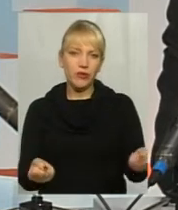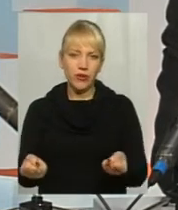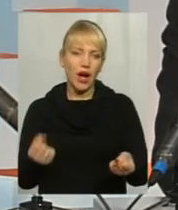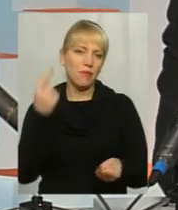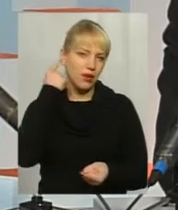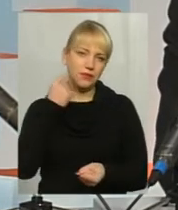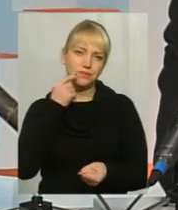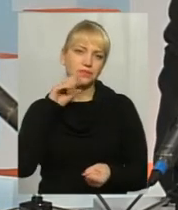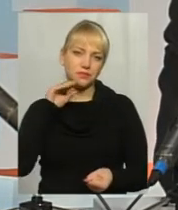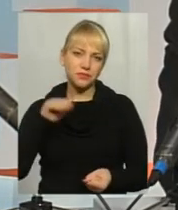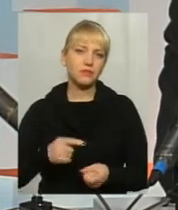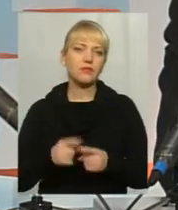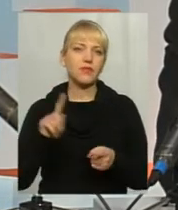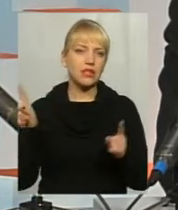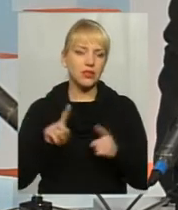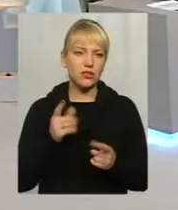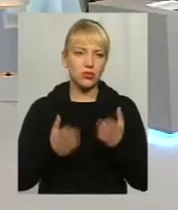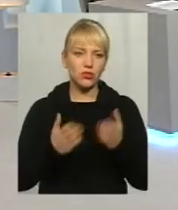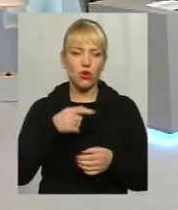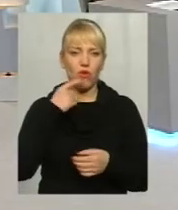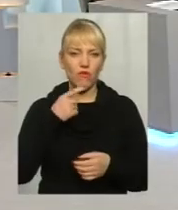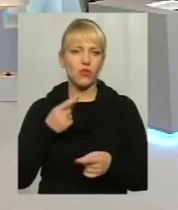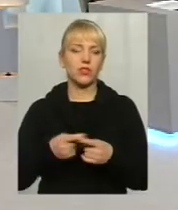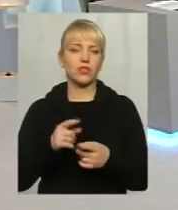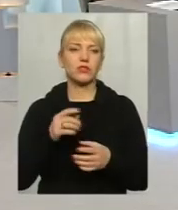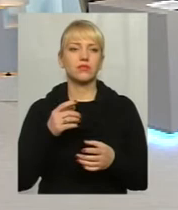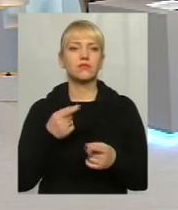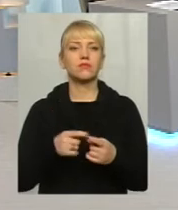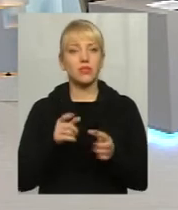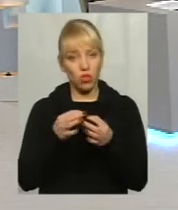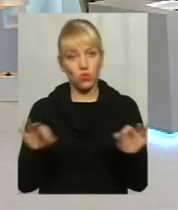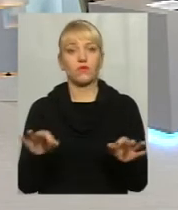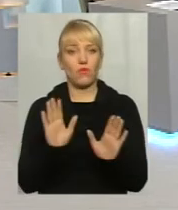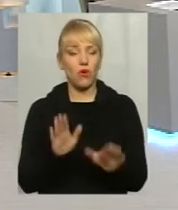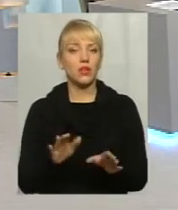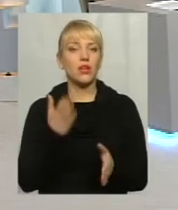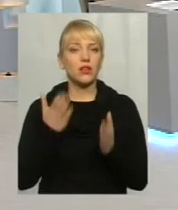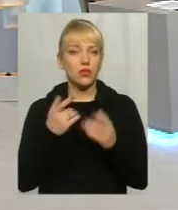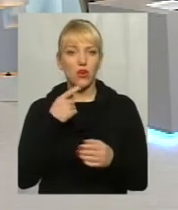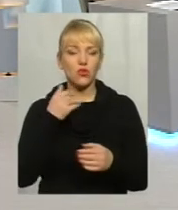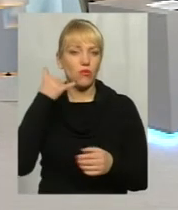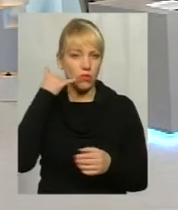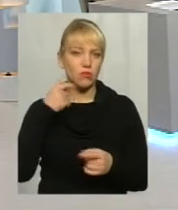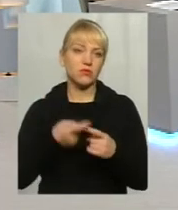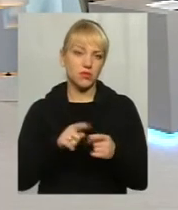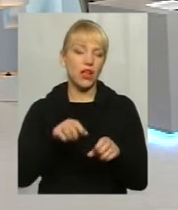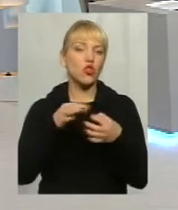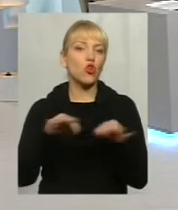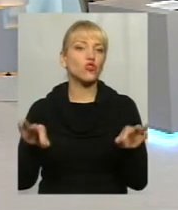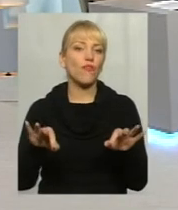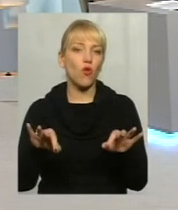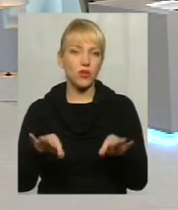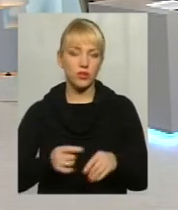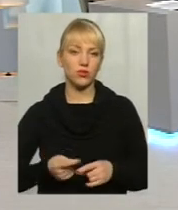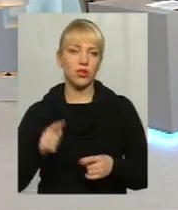телефон. Але те, що розмовляють, ви взагалі думаєте, що це нормально? Якщо він розмовляє по гарнітурі, це дозволено. Так само,